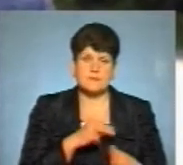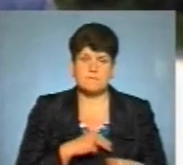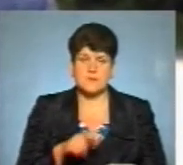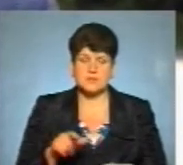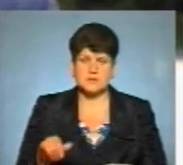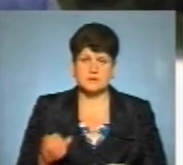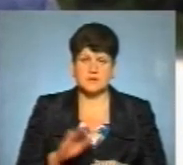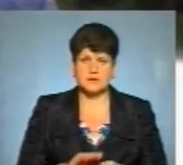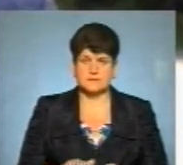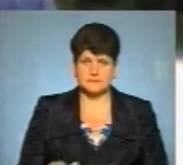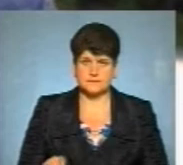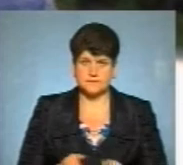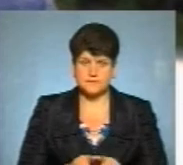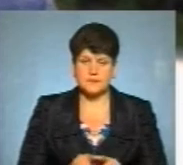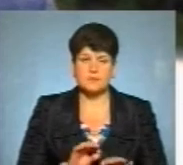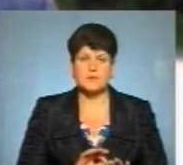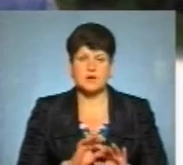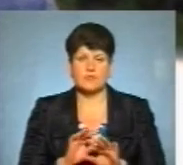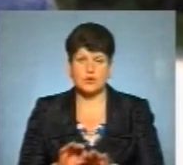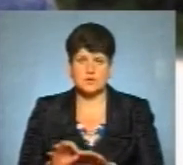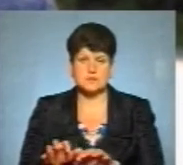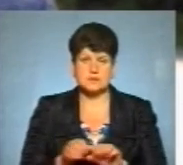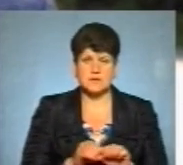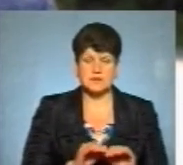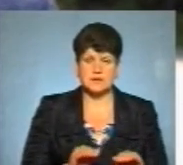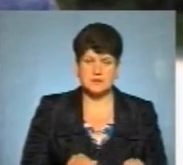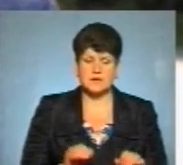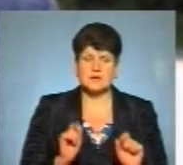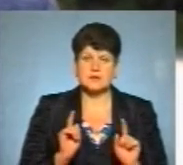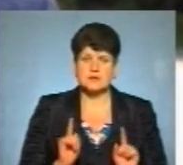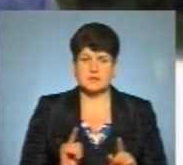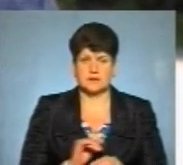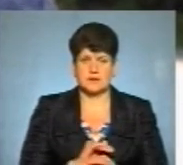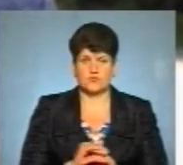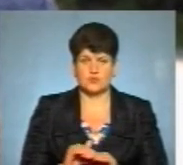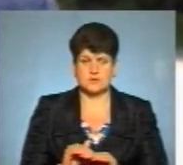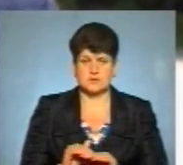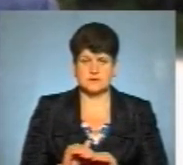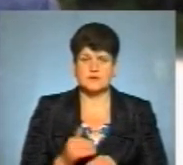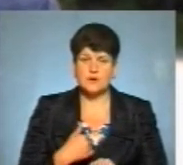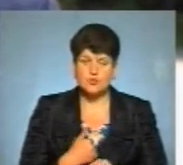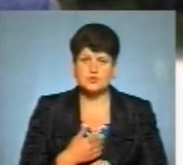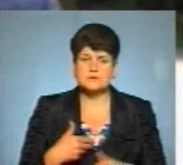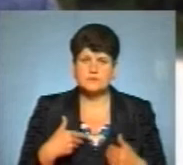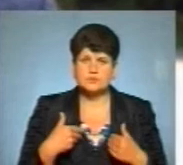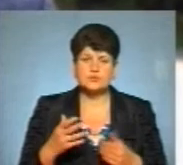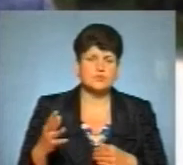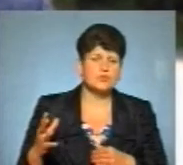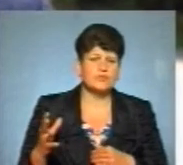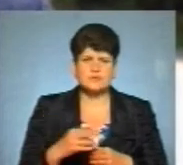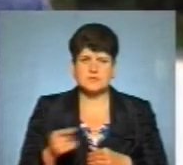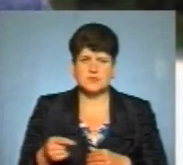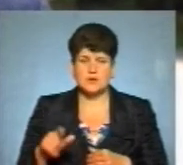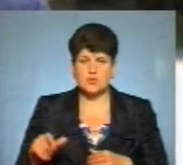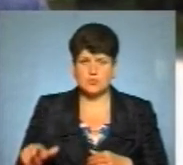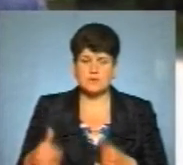і вихованцям. Переводити і забирати дітей батьки мають виключно на вулиці. Я хочу звернутися до усіх тернополян.